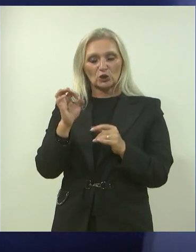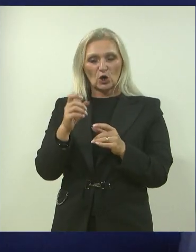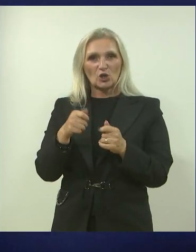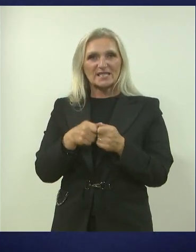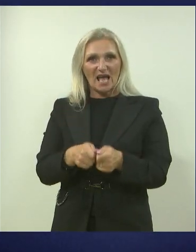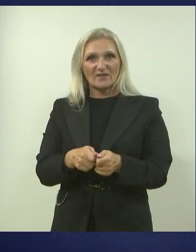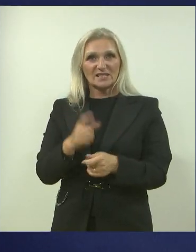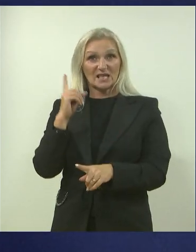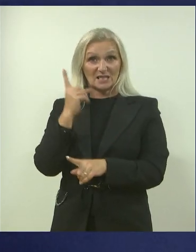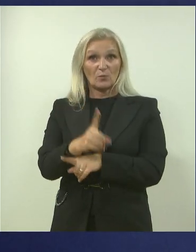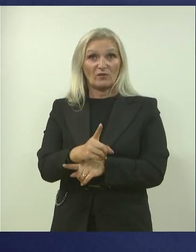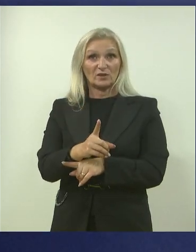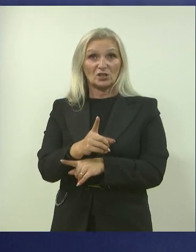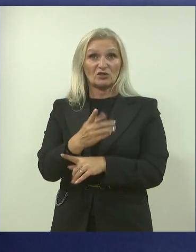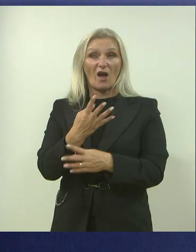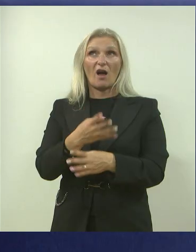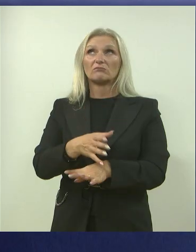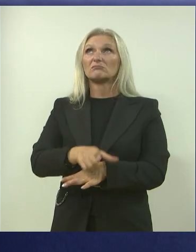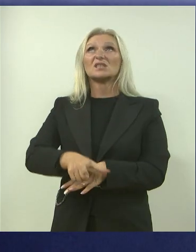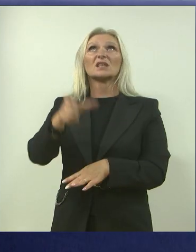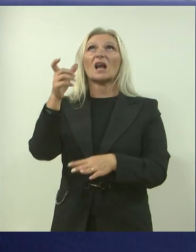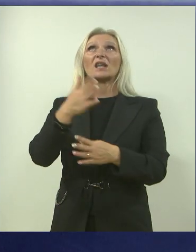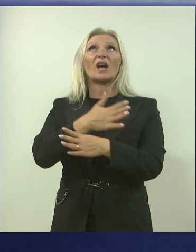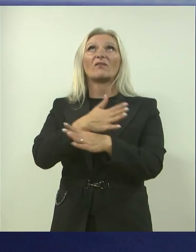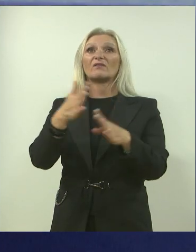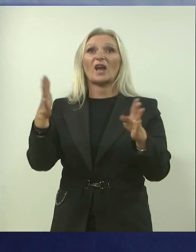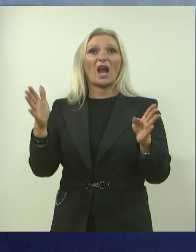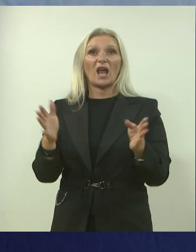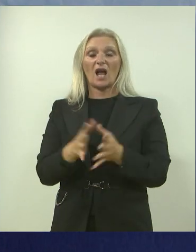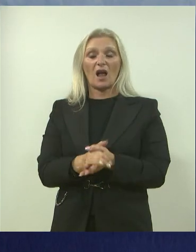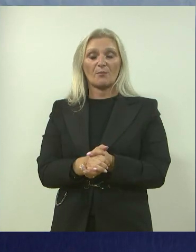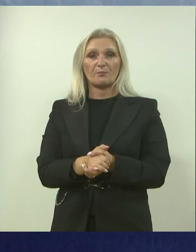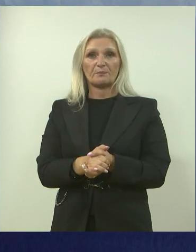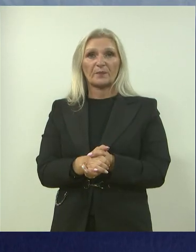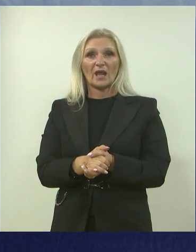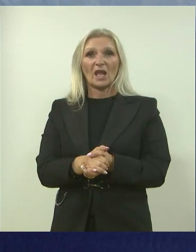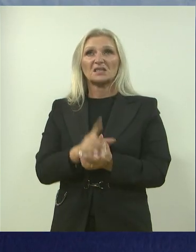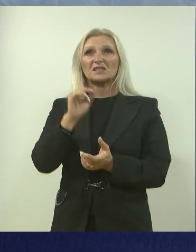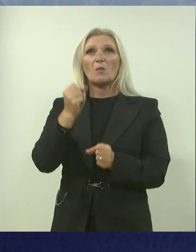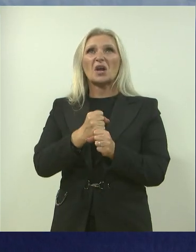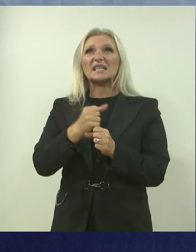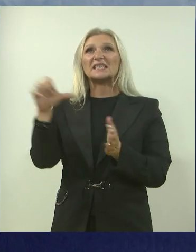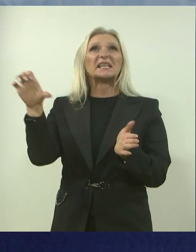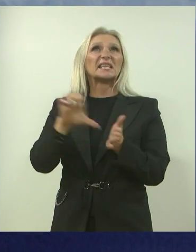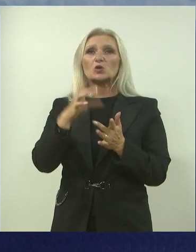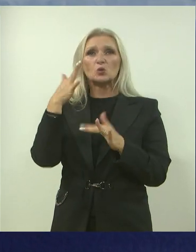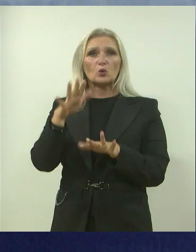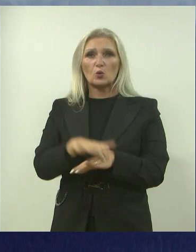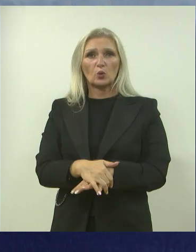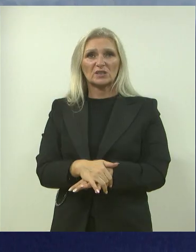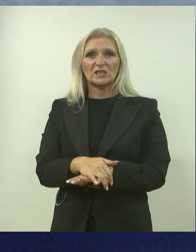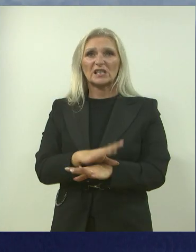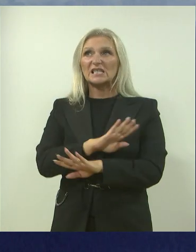pojništu, NATO je snaga, tamo, to je ogromna zgrada, vlastno, tisuće ljudi radi, ono, doslovce svi, to je ono,